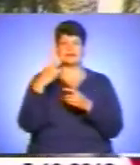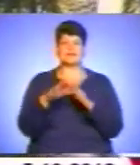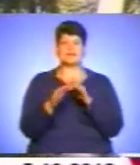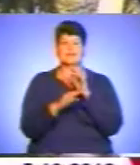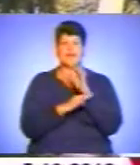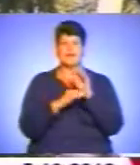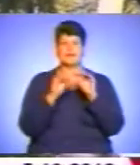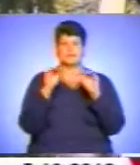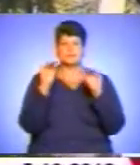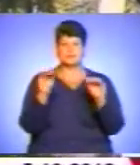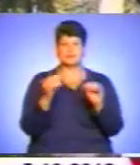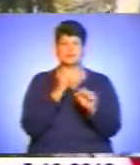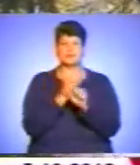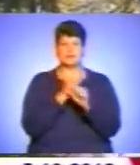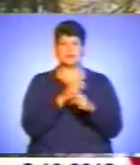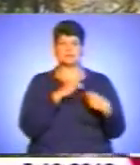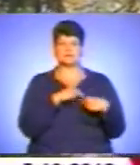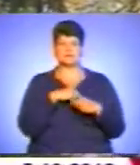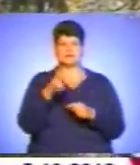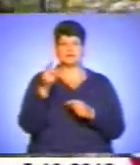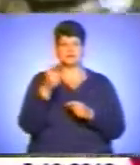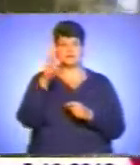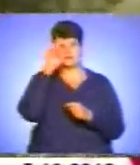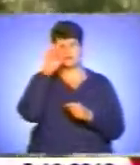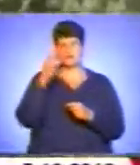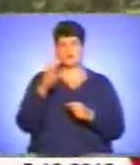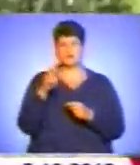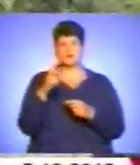Свій внесок зробили і працівники Держтелерадіокомпанії.